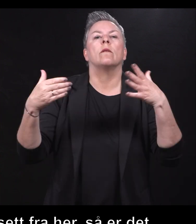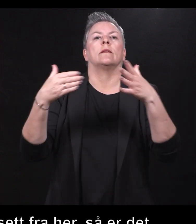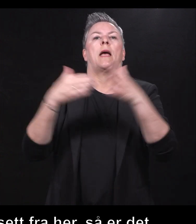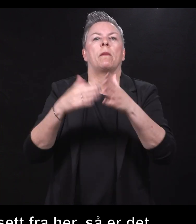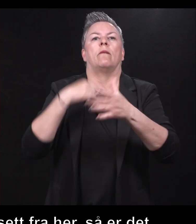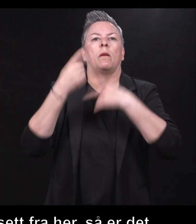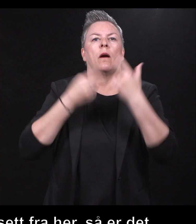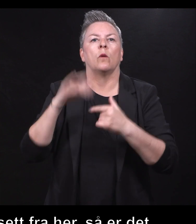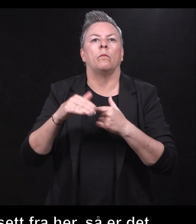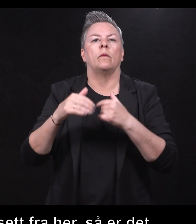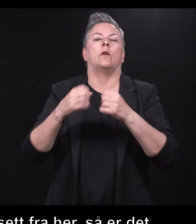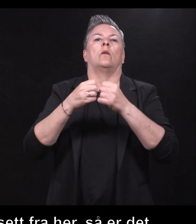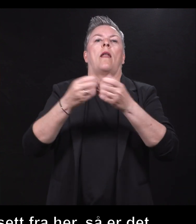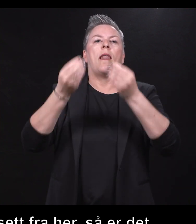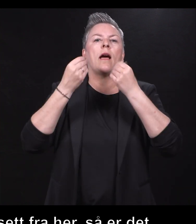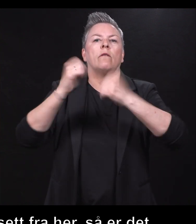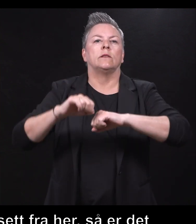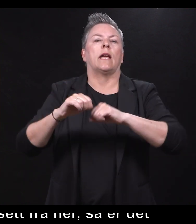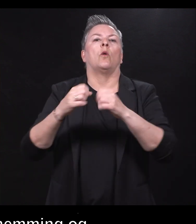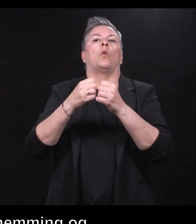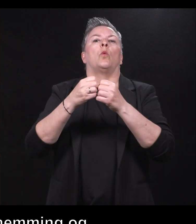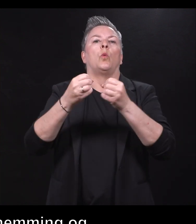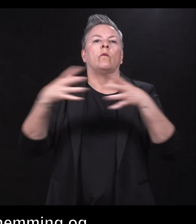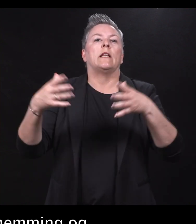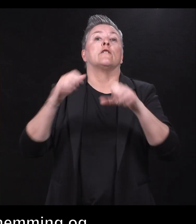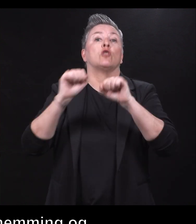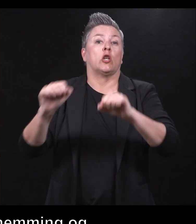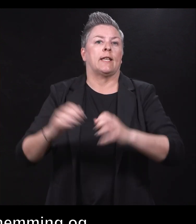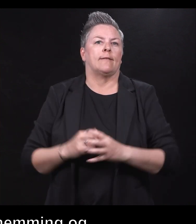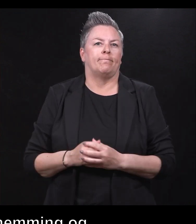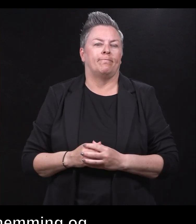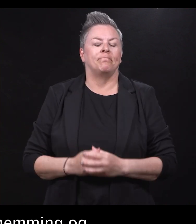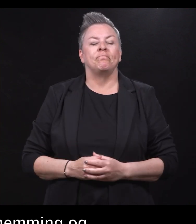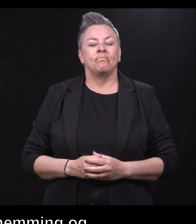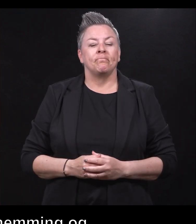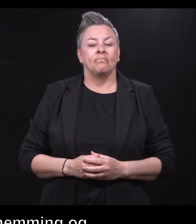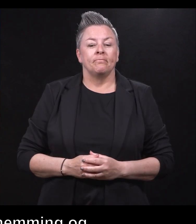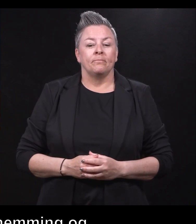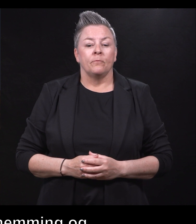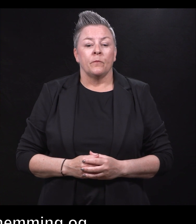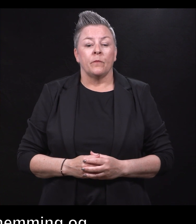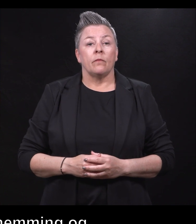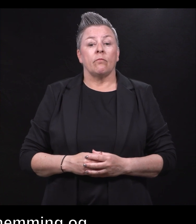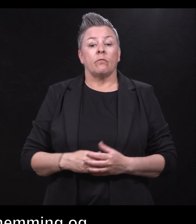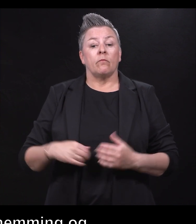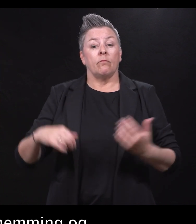utviklingsforstyrrelse og lærervansker. Dette her er en pakke av